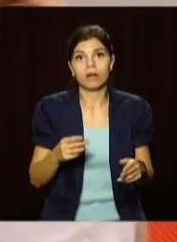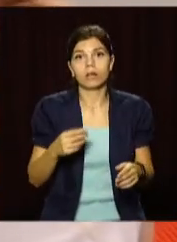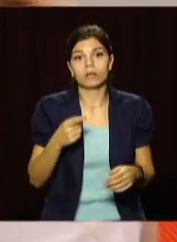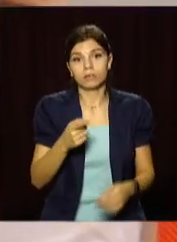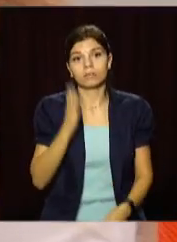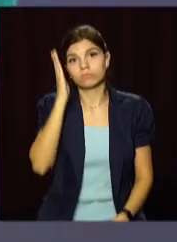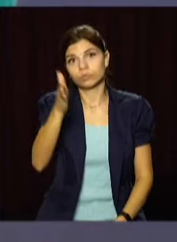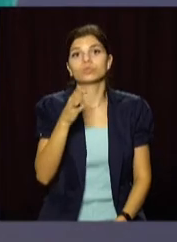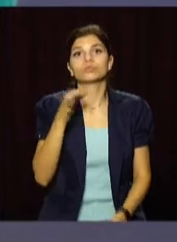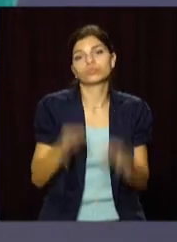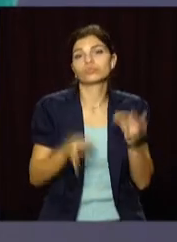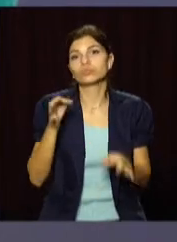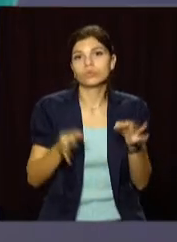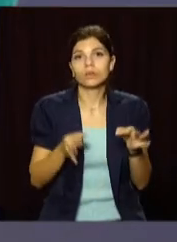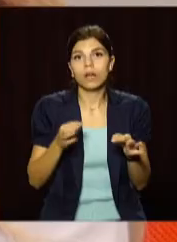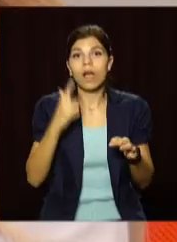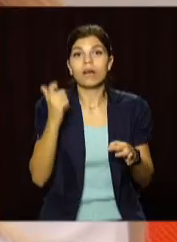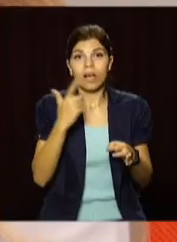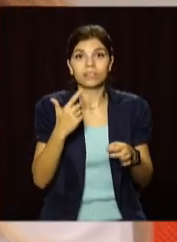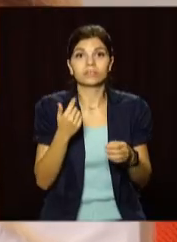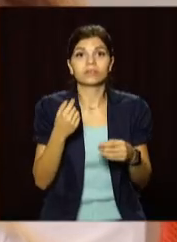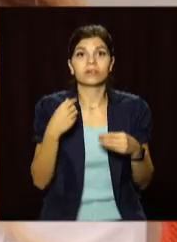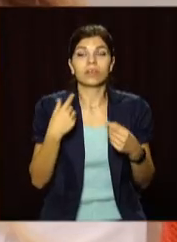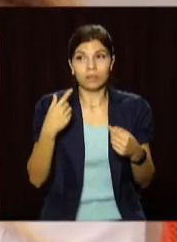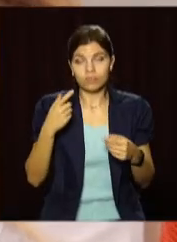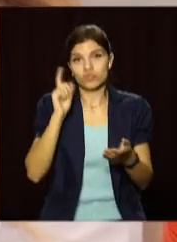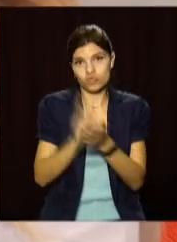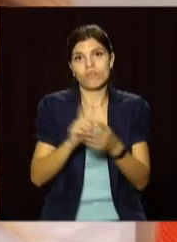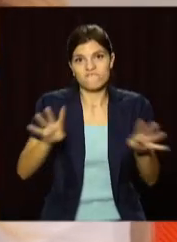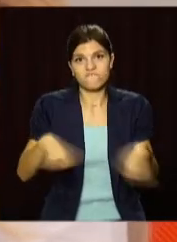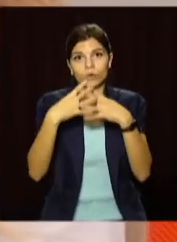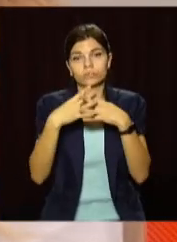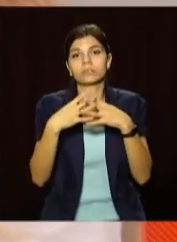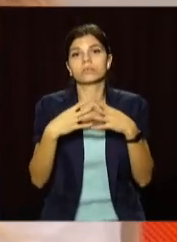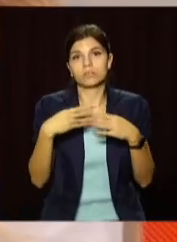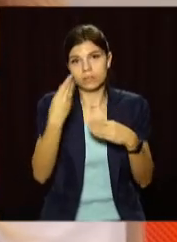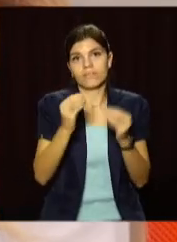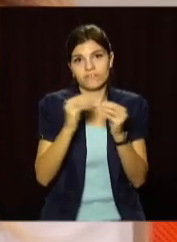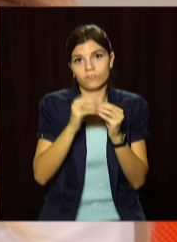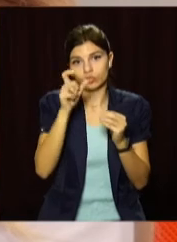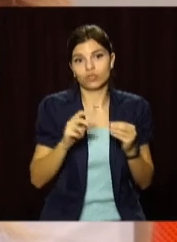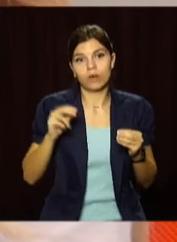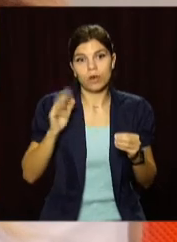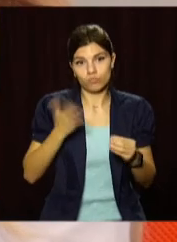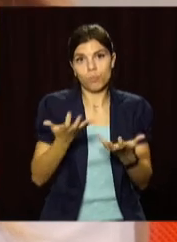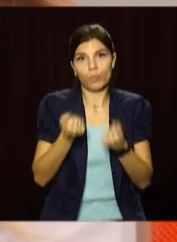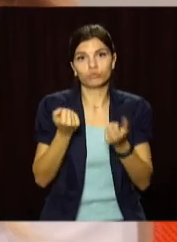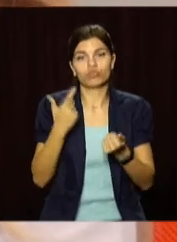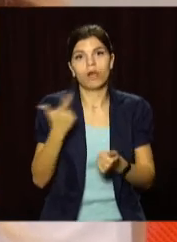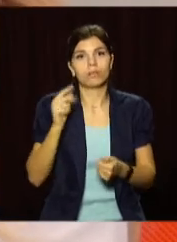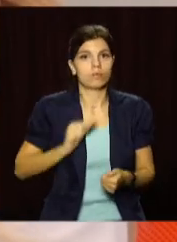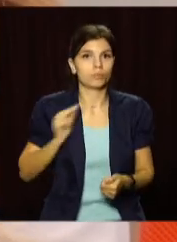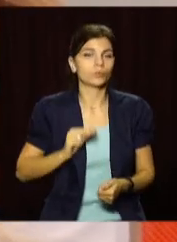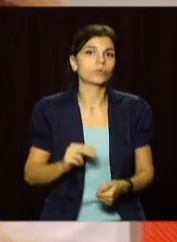крок п'ятий – це звернення до суду. Послуги газопостачання відновлюються, і споживач отримує